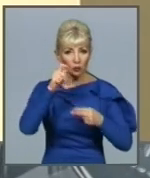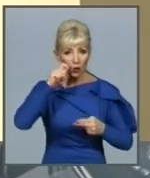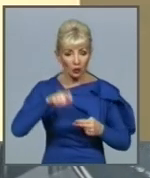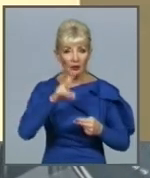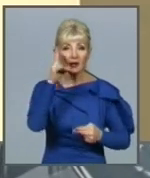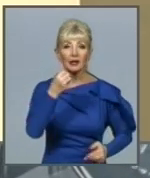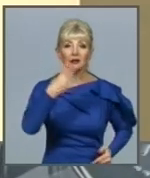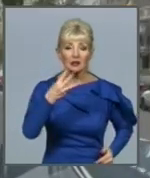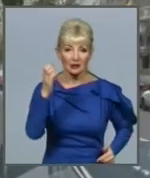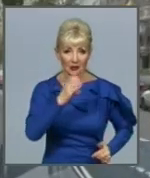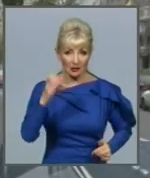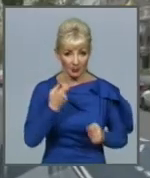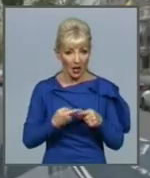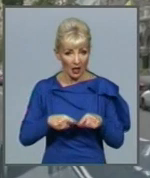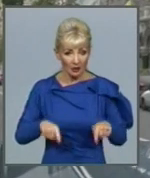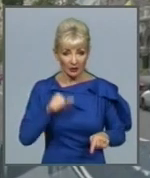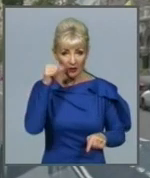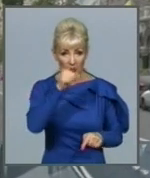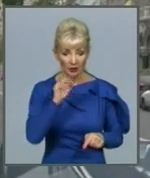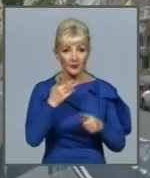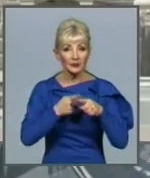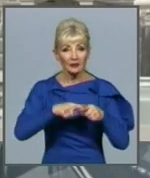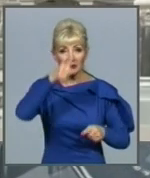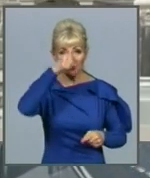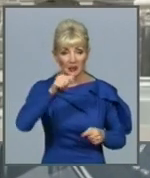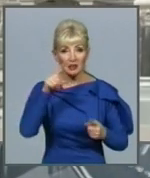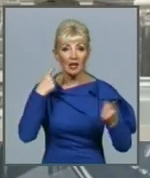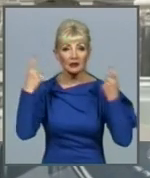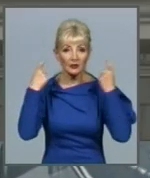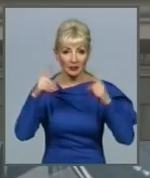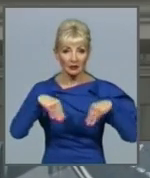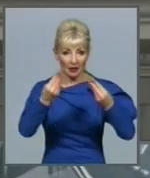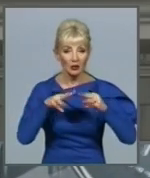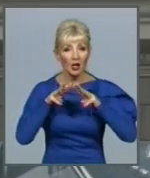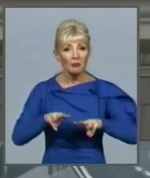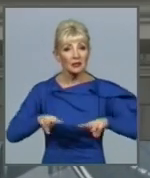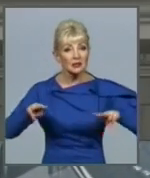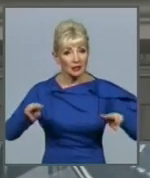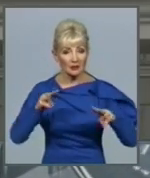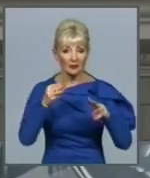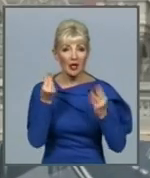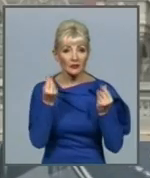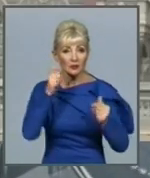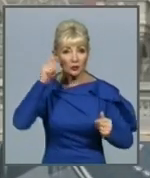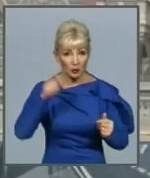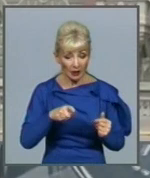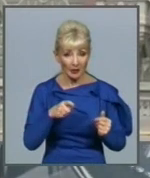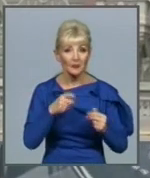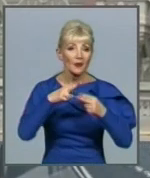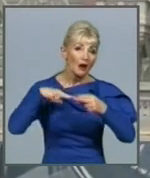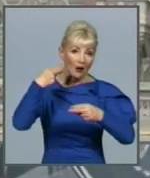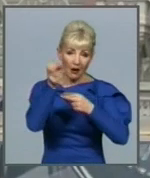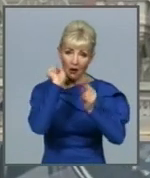поточного року. У цьому ж місяці, за інформацією, наданою Міністерством фінансів України, країна погасила значний обсяг боргу.